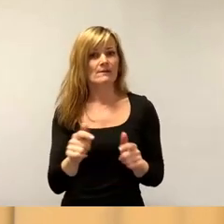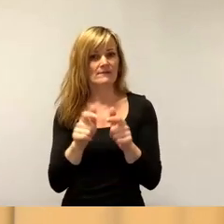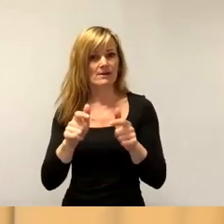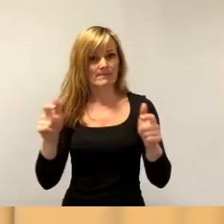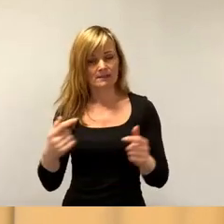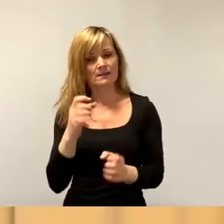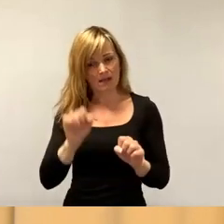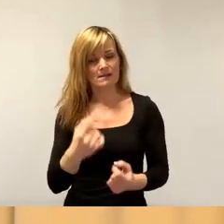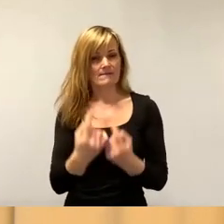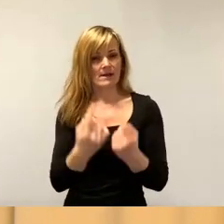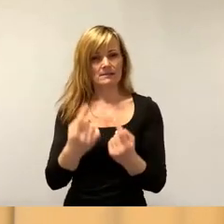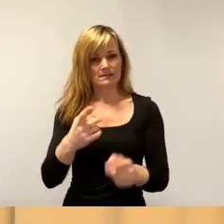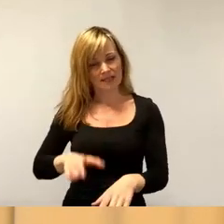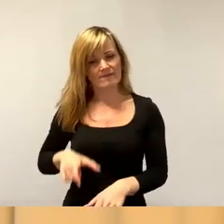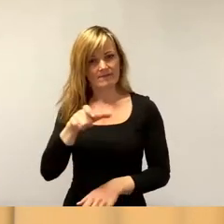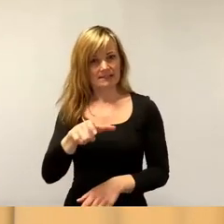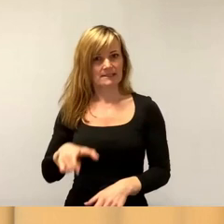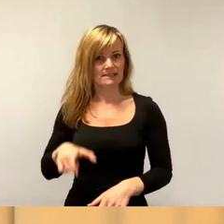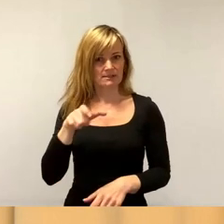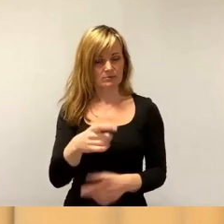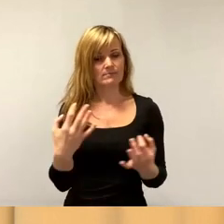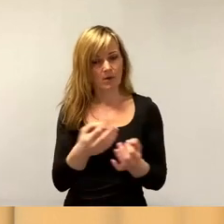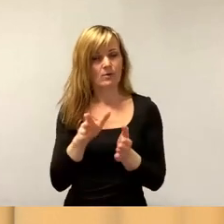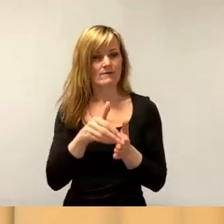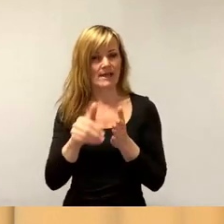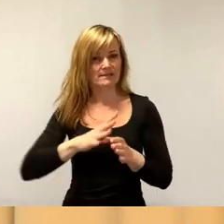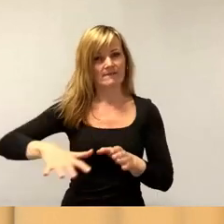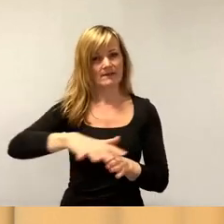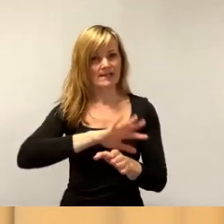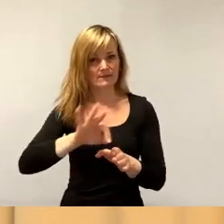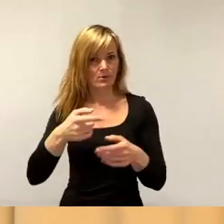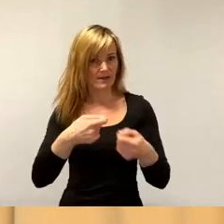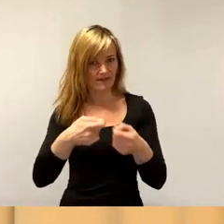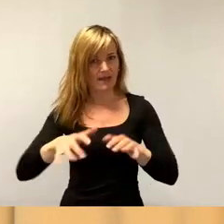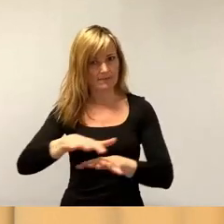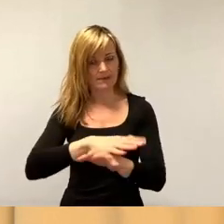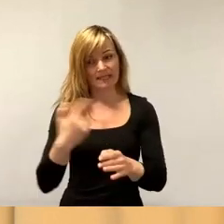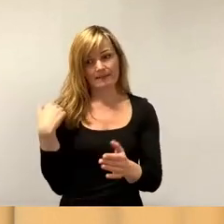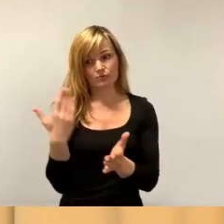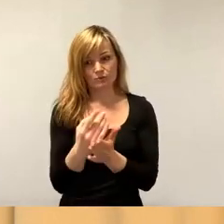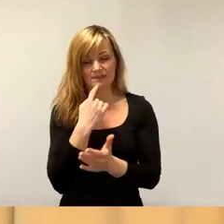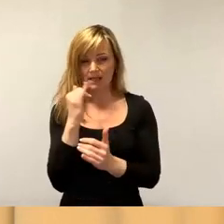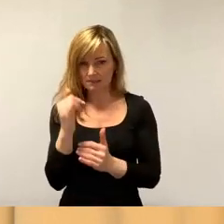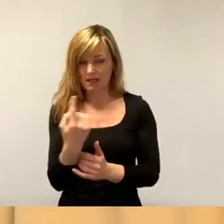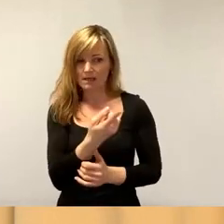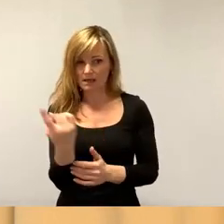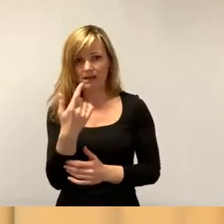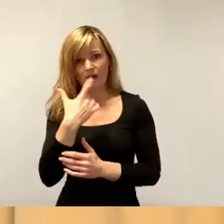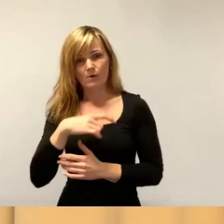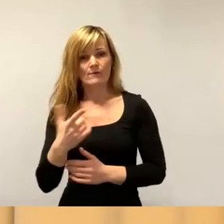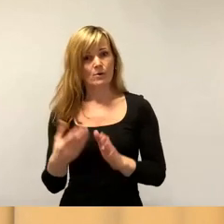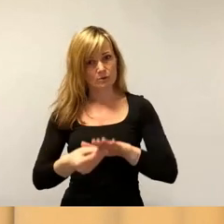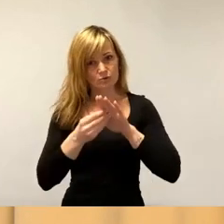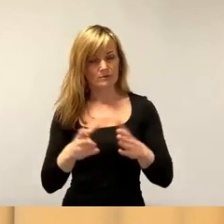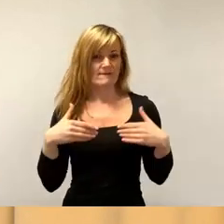brauchen wir, das brauchen wir weiter, gerade Gewerbeflächen, Sie haben es angesprochen. Und ich freue mich auch über Ihre Unterstützung, wenn wir dort die weiteren Schritte gehen.